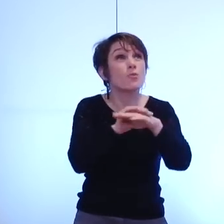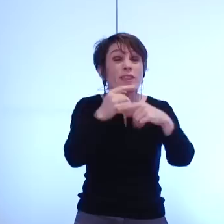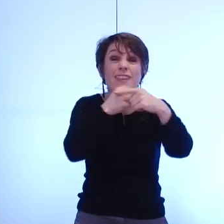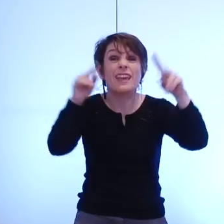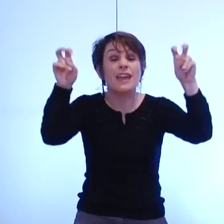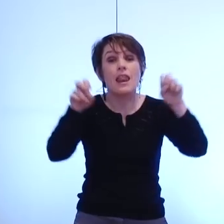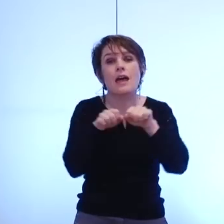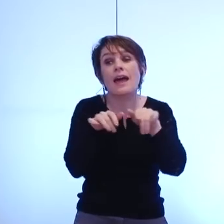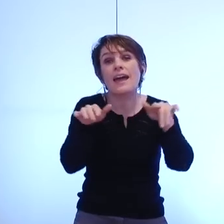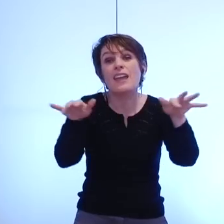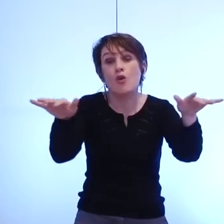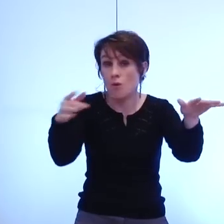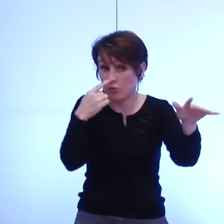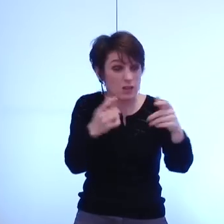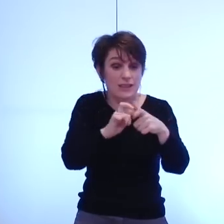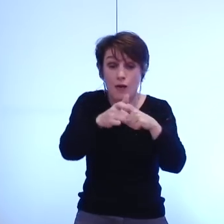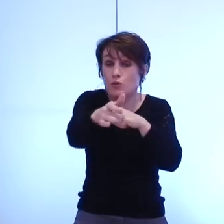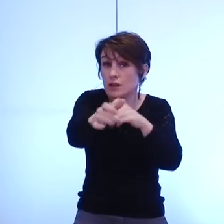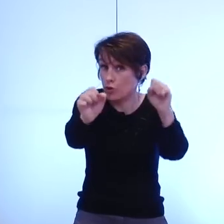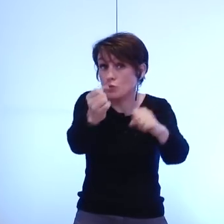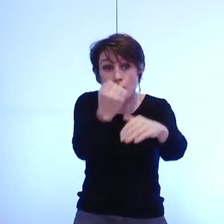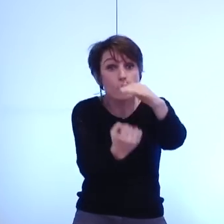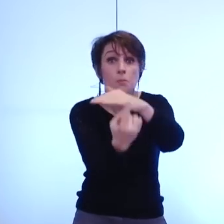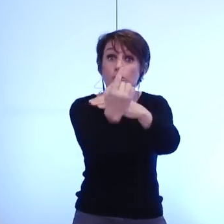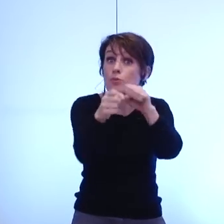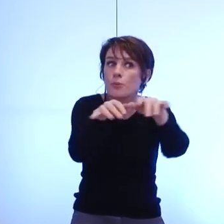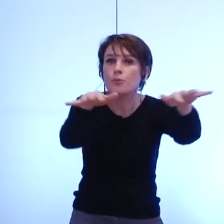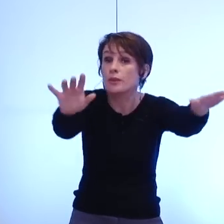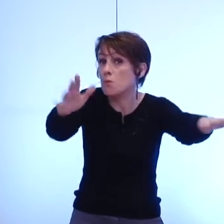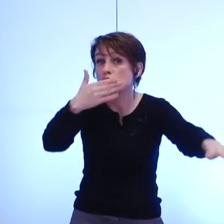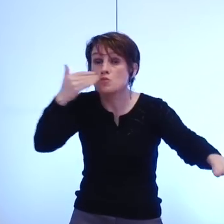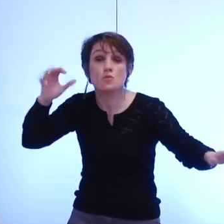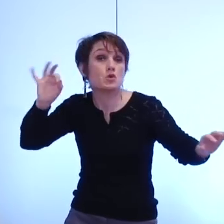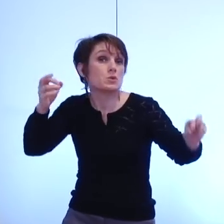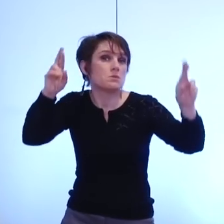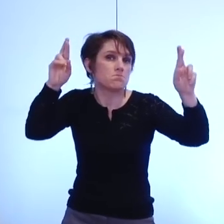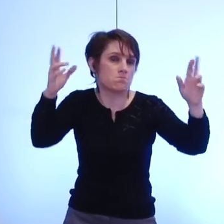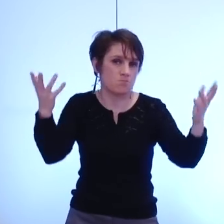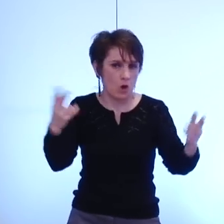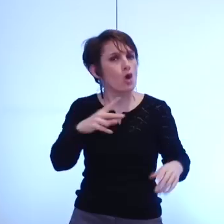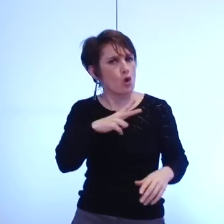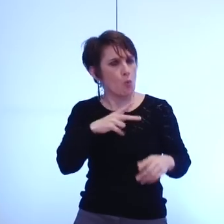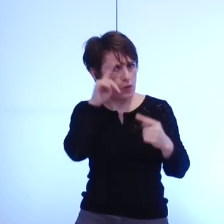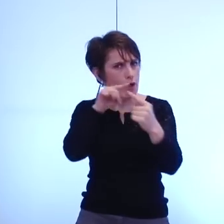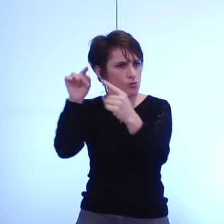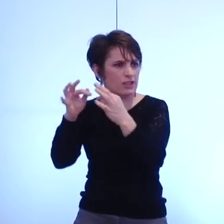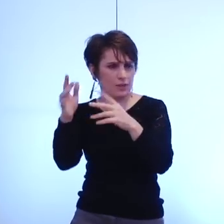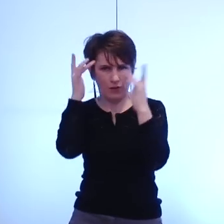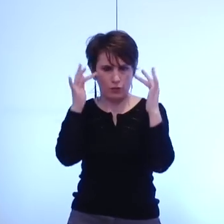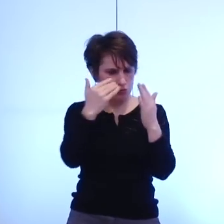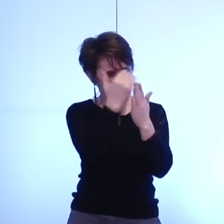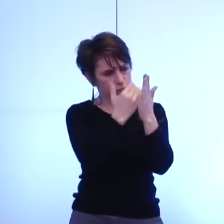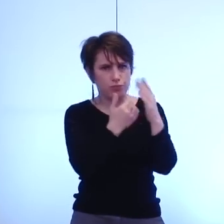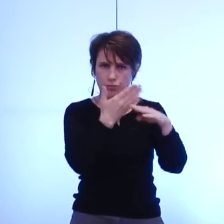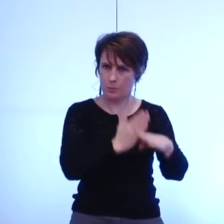bonus collatéral oui nous avons des orientations en matière de politique culturelle nous les avons présentées au grenoblois pendant